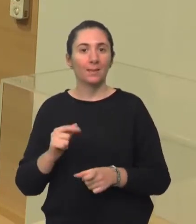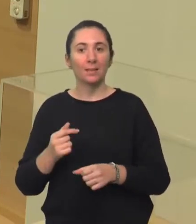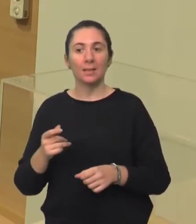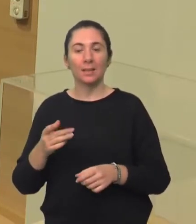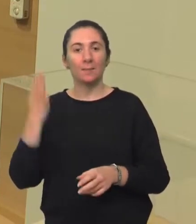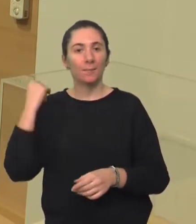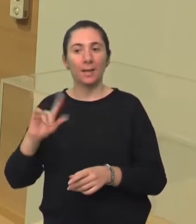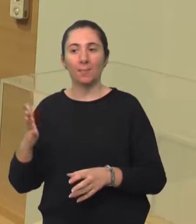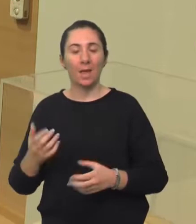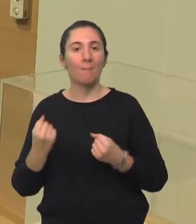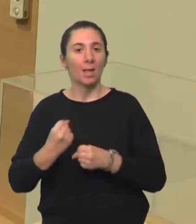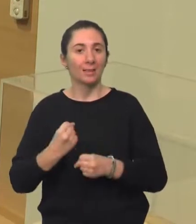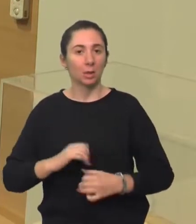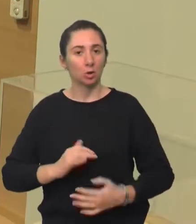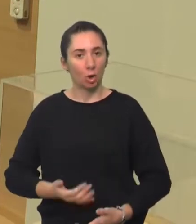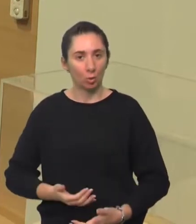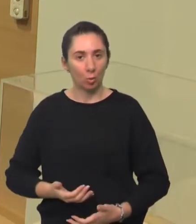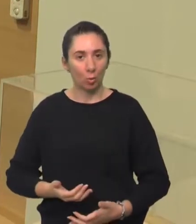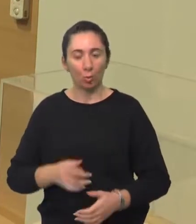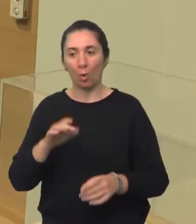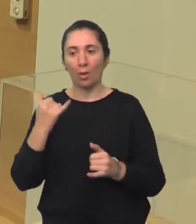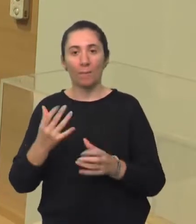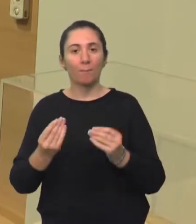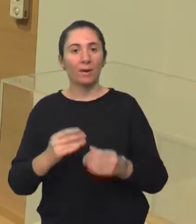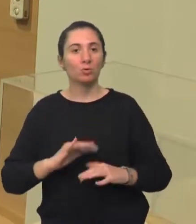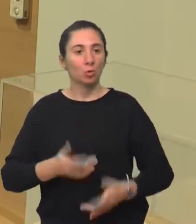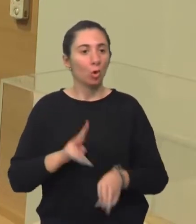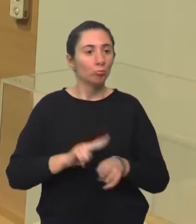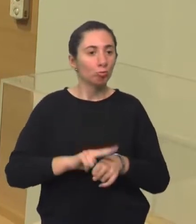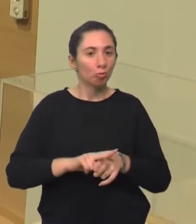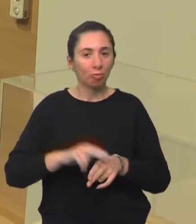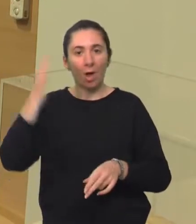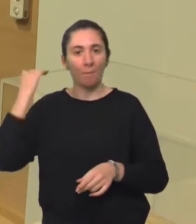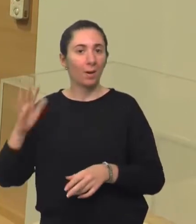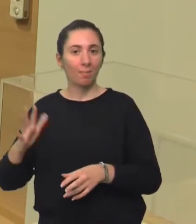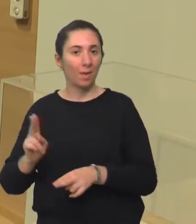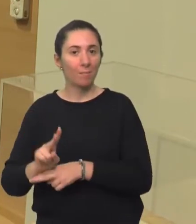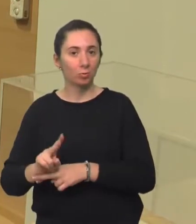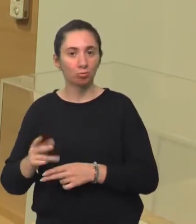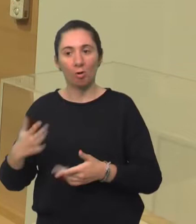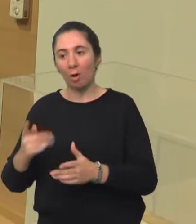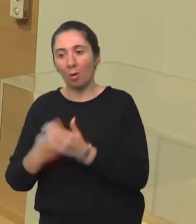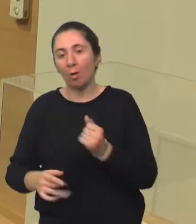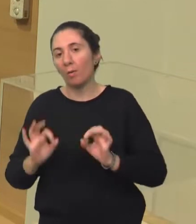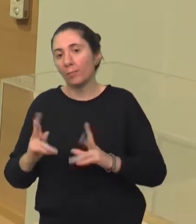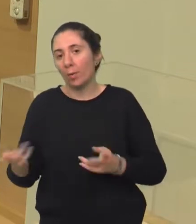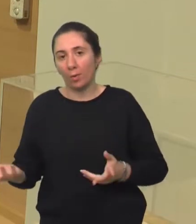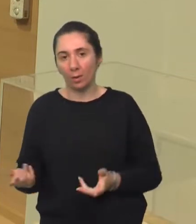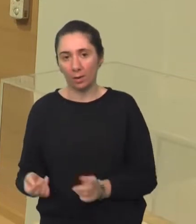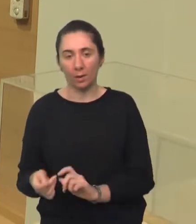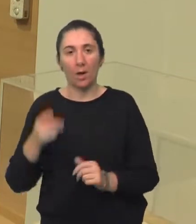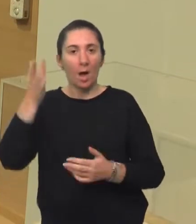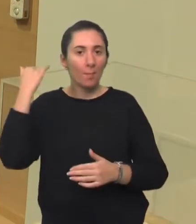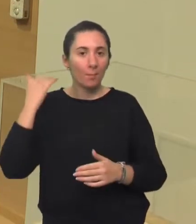održane, a da to ipak očito uzima danak i također da način kako mi danas živimo je puno drugačiji nego što je to